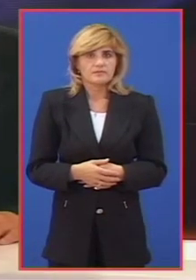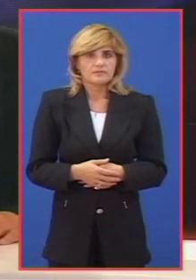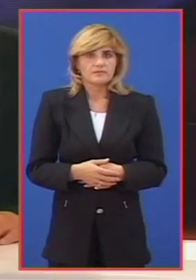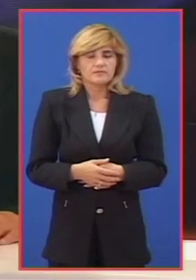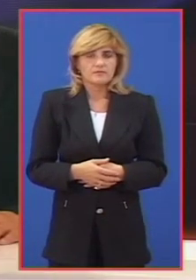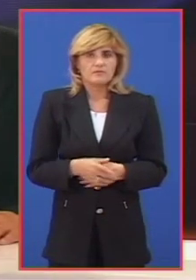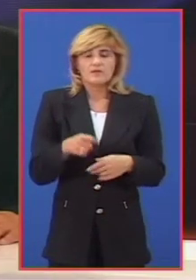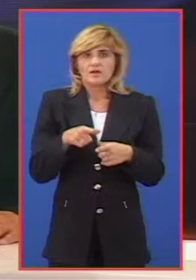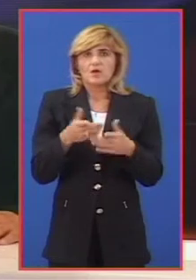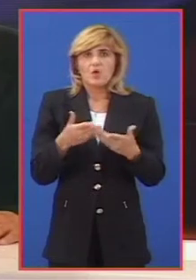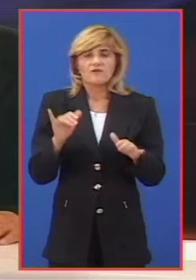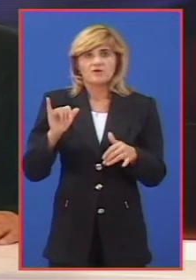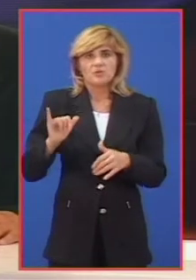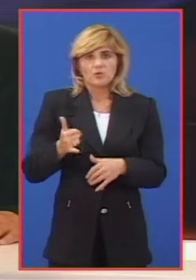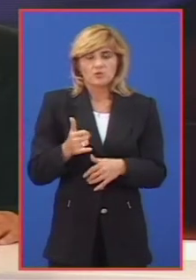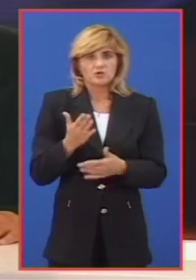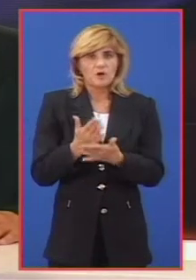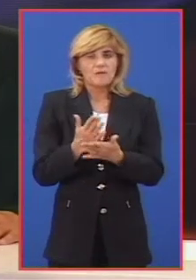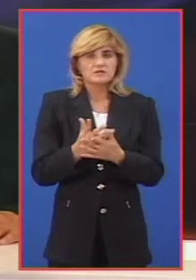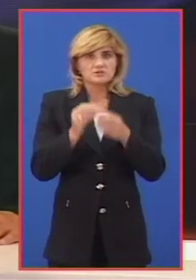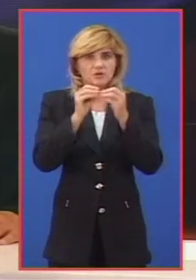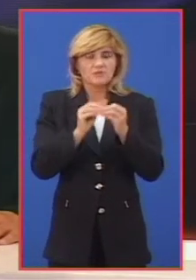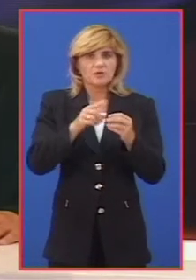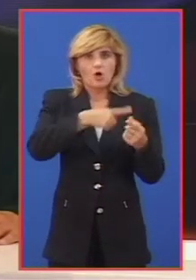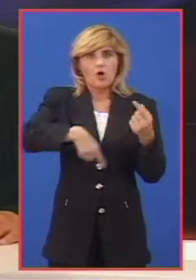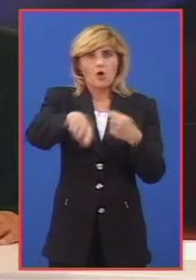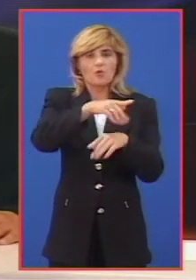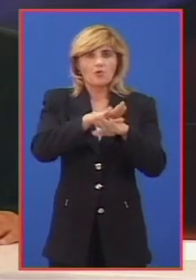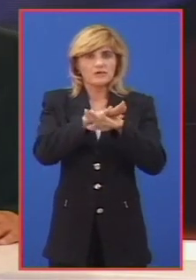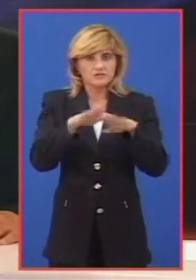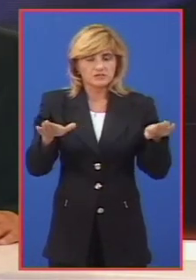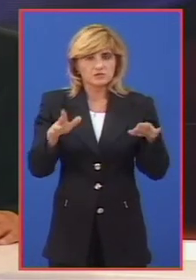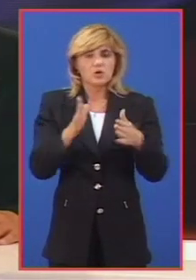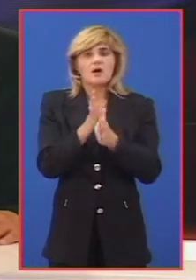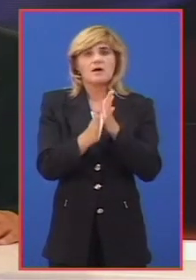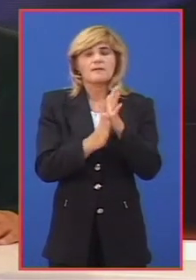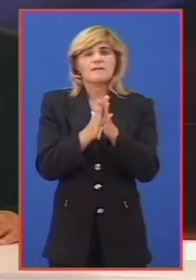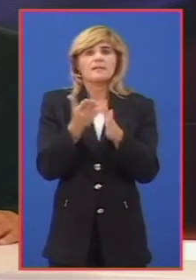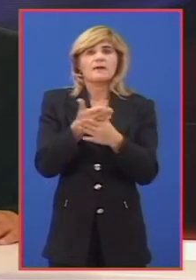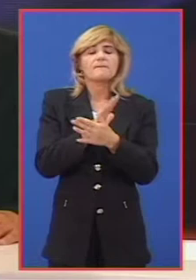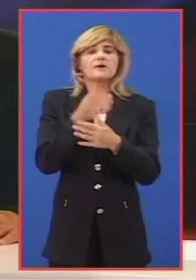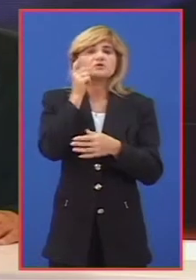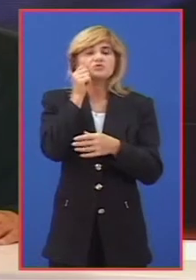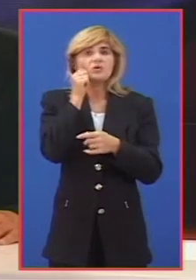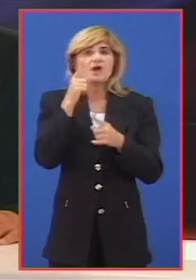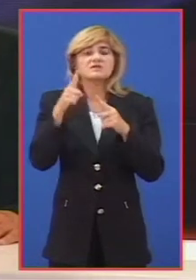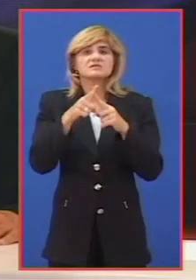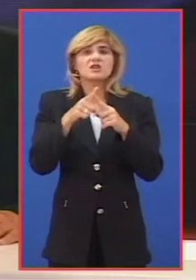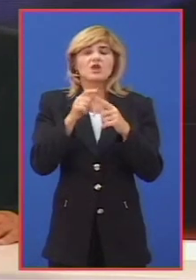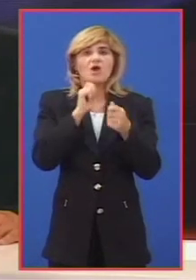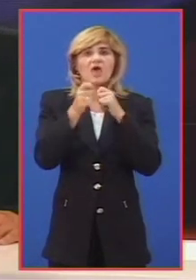Na otvorenom univerzitetu biti održano okrugle 100 na temu međunacionalna tolerancija u subotici,